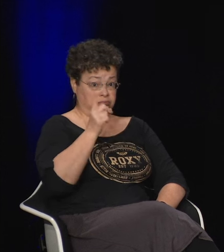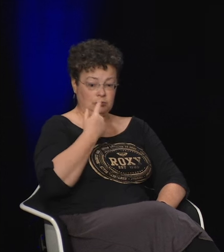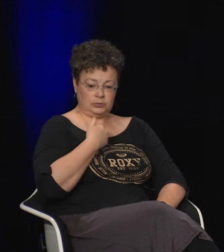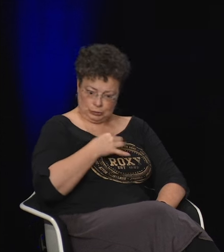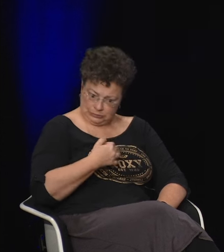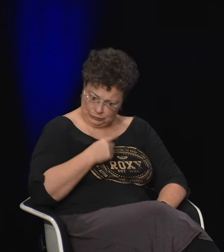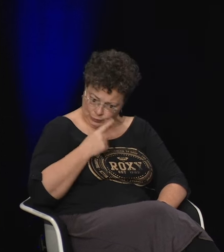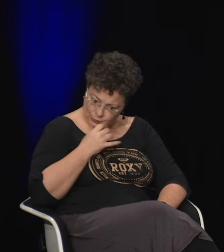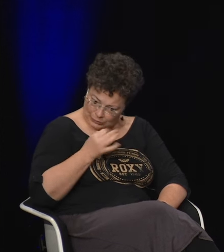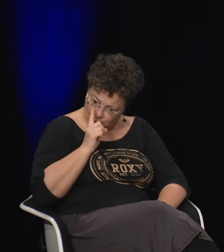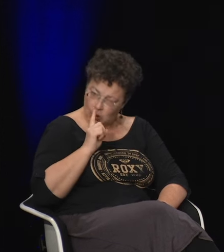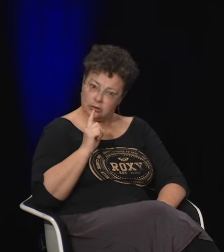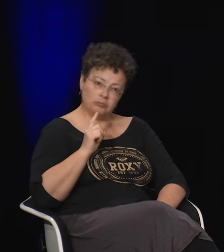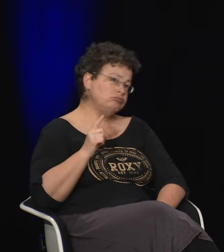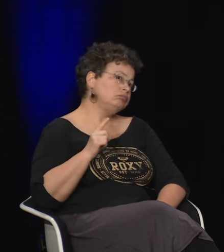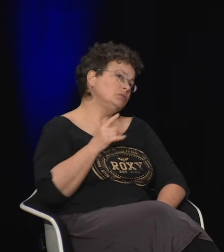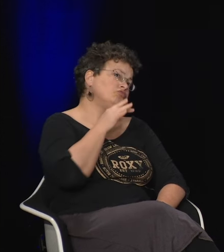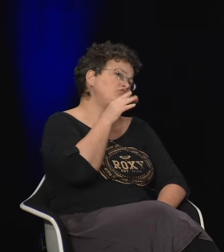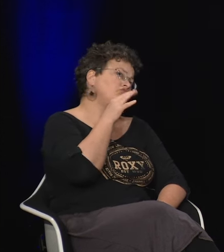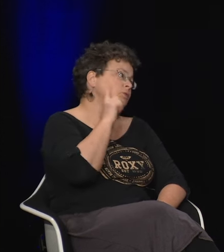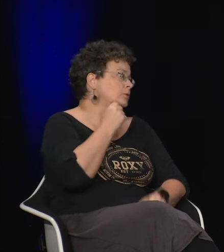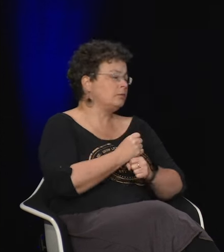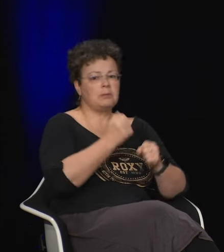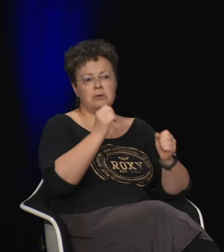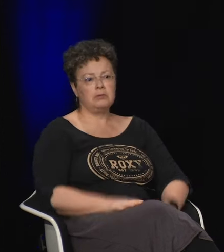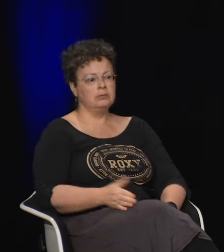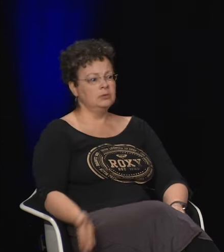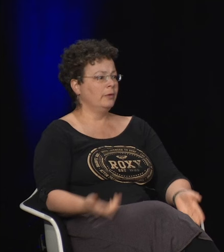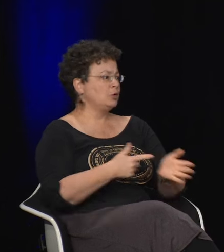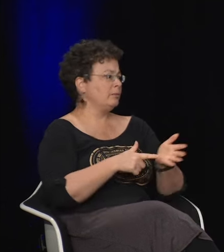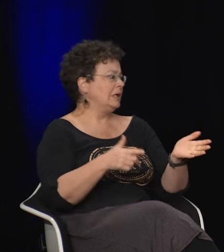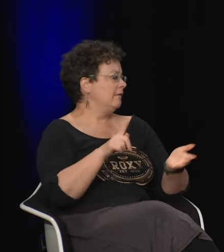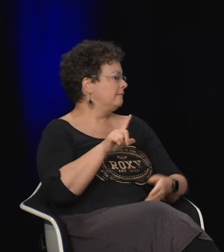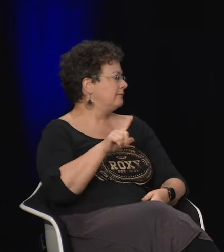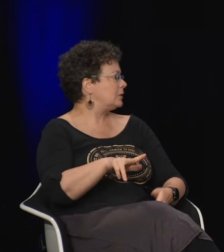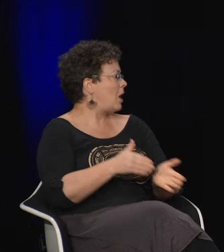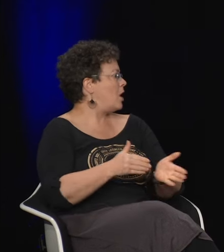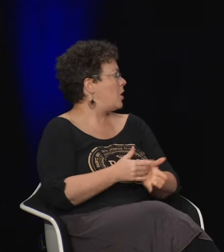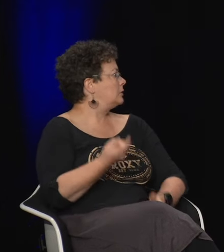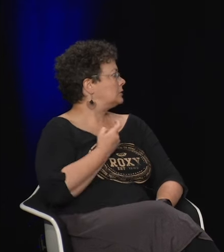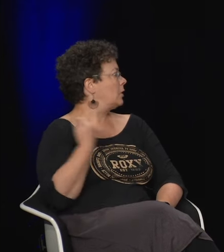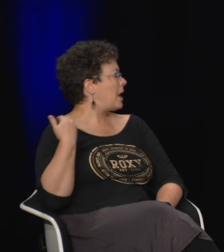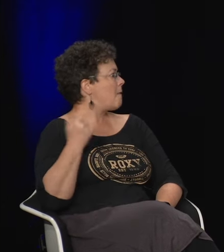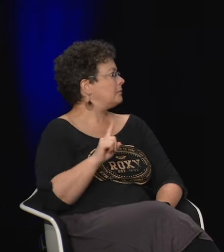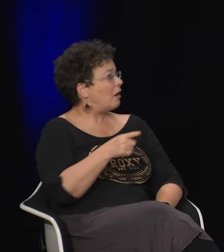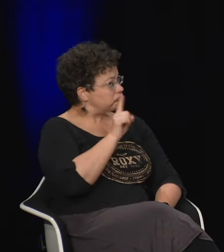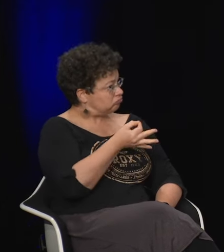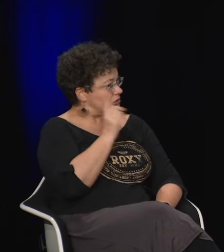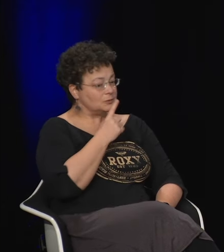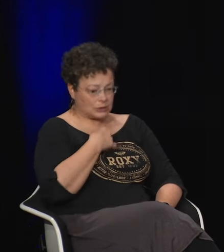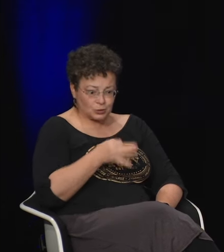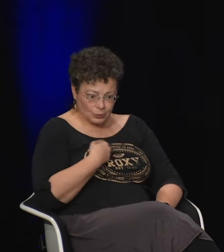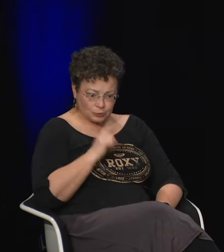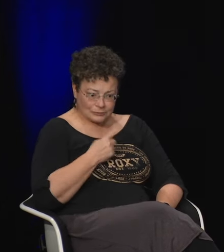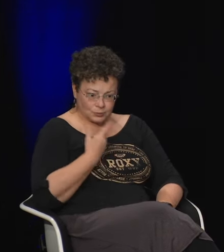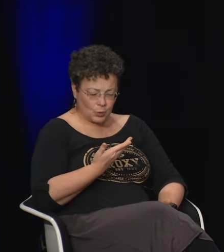il y a vraiment des enfants qui m'interrogent beaucoup en me demandant si je suis une personne sourde ils me disent que ce n pas possible que les personnes sourdes on est en 2023 qu